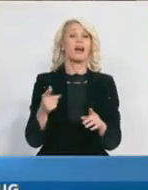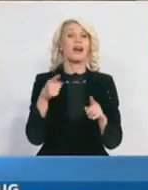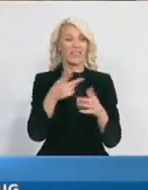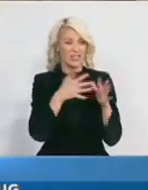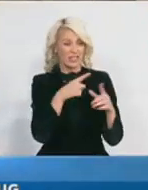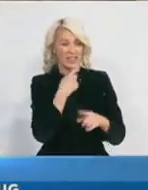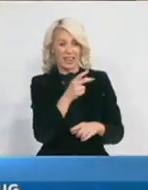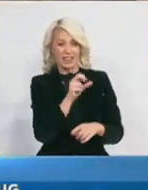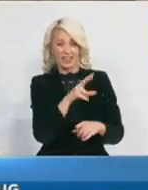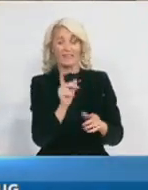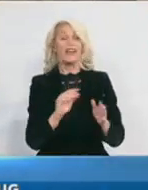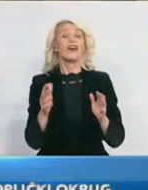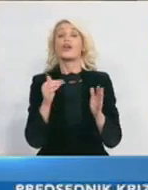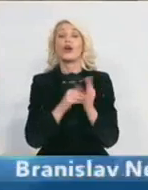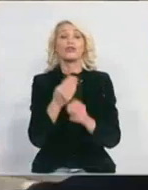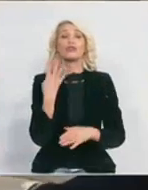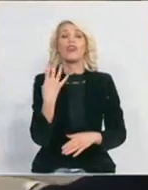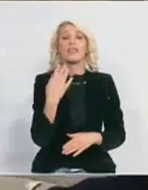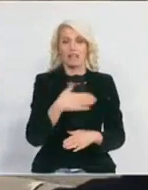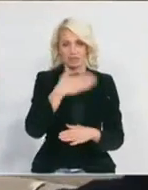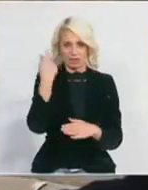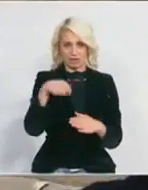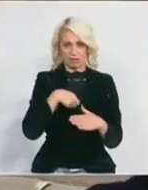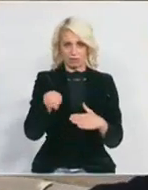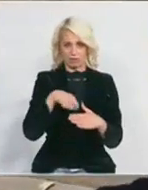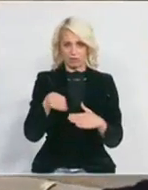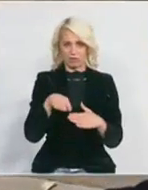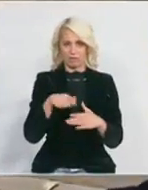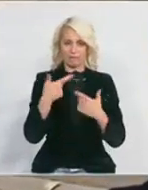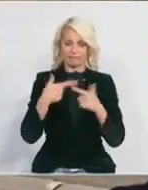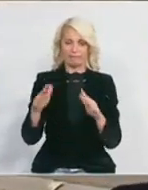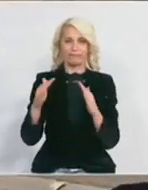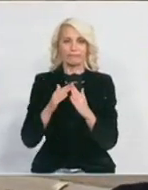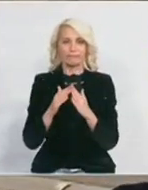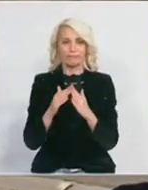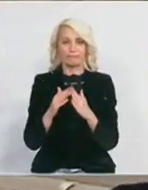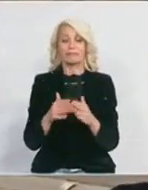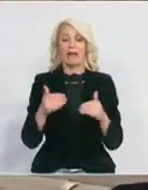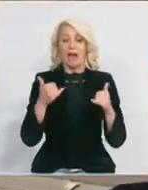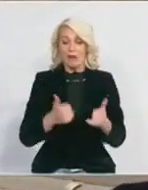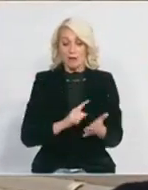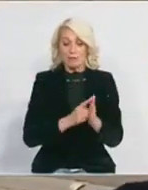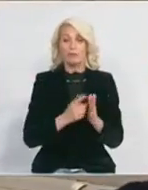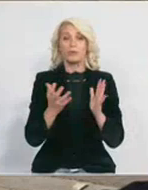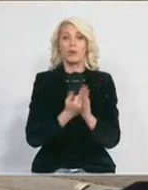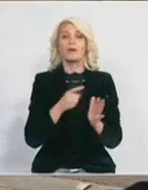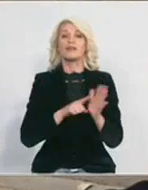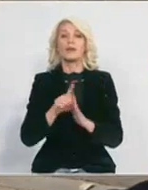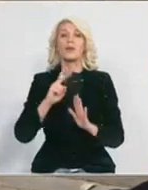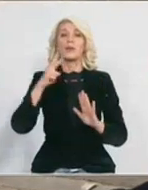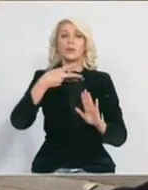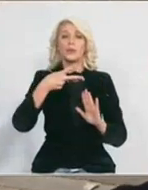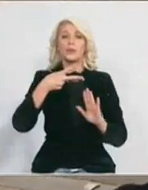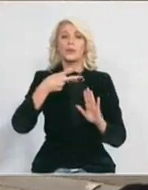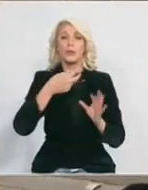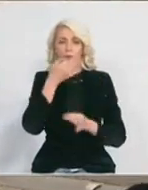izašlo iz kliničkog centra Niš. I upravo u ovim trenucijima stigli su rezultate drugog testiranja za ljude koji